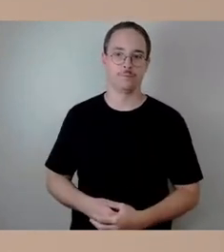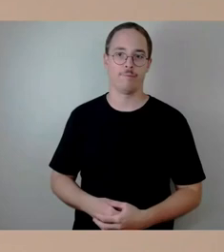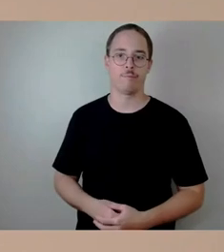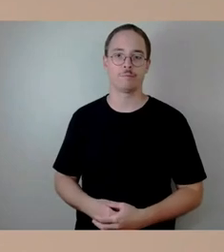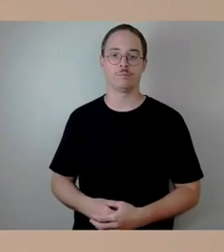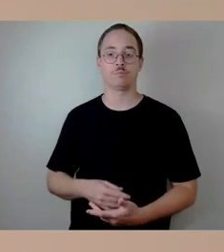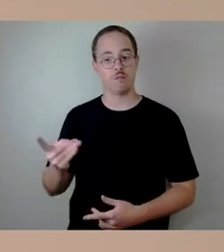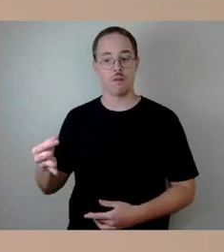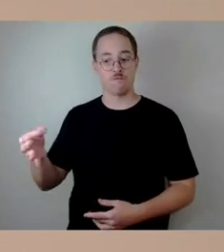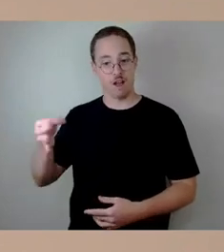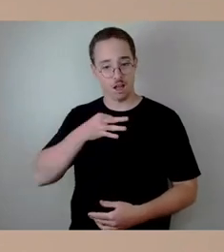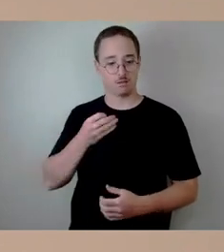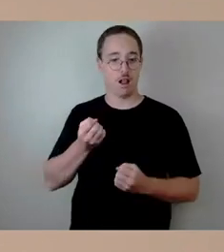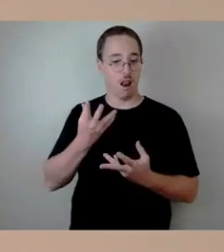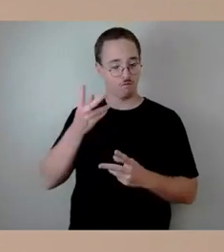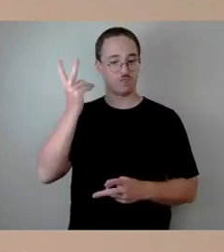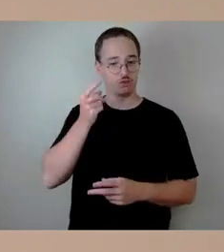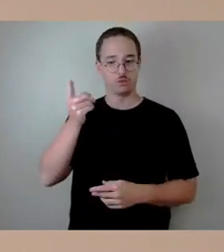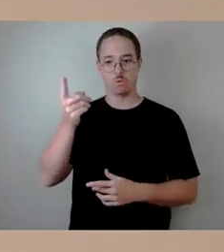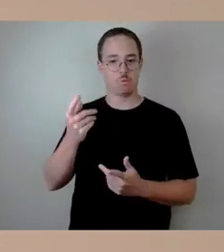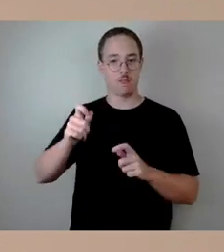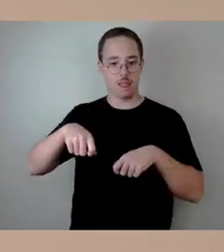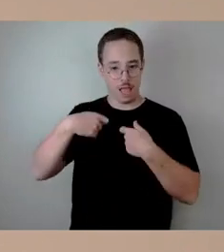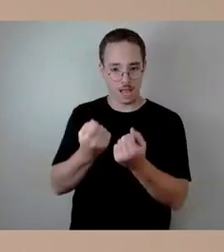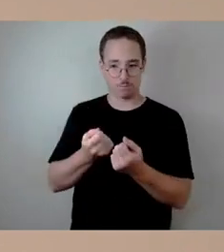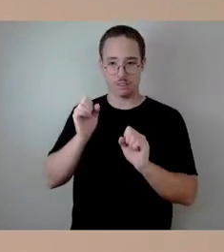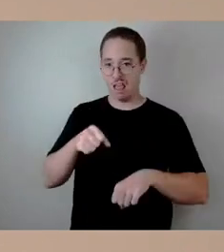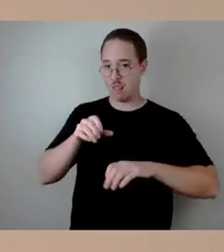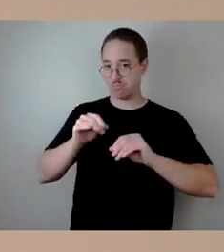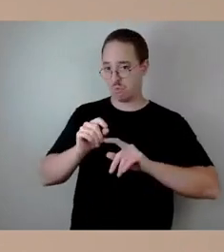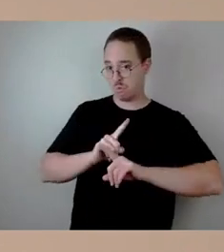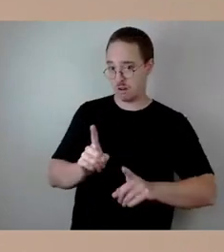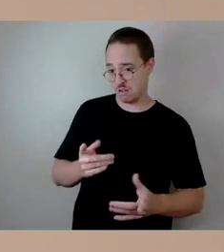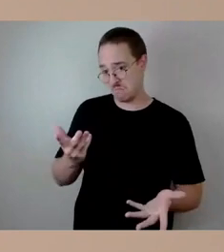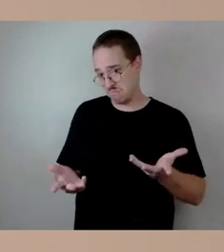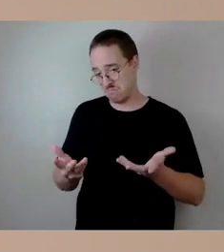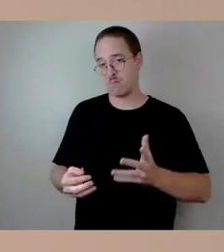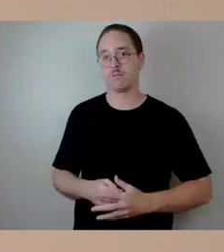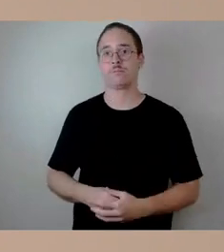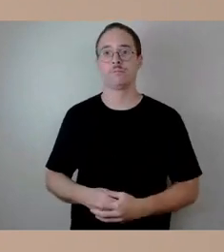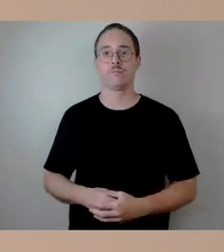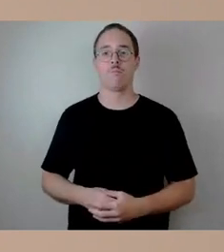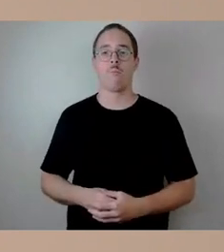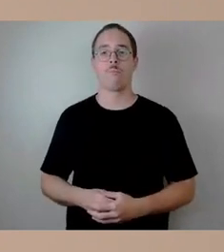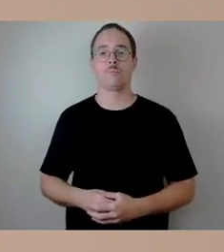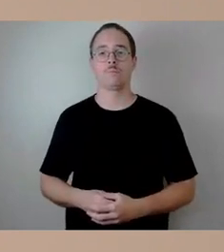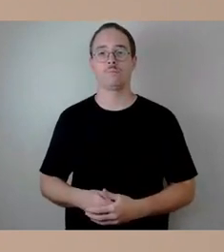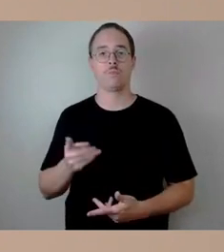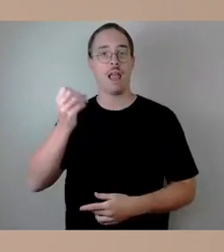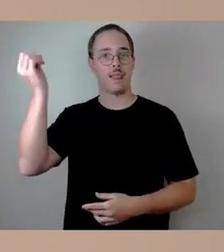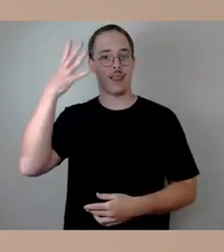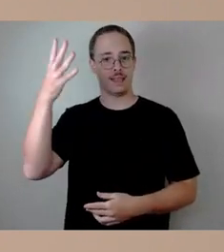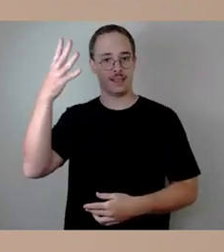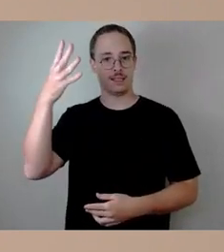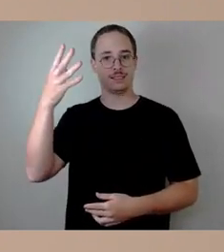Verwertbarkeit der Ergebnisse des Verkehrsversuchs. Da sind folgende Punkte festzustellen. Also die Lichtsignalanlagen an den Knotenpunkten der